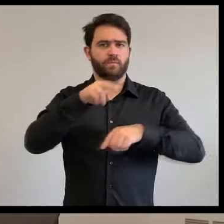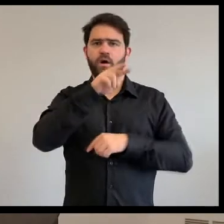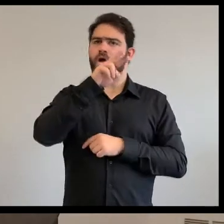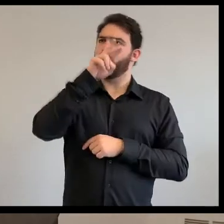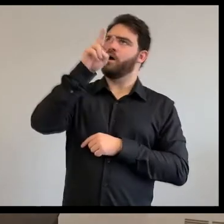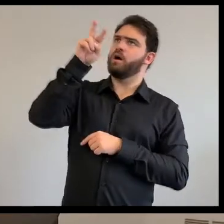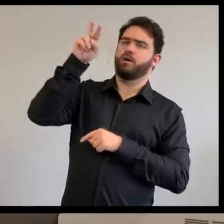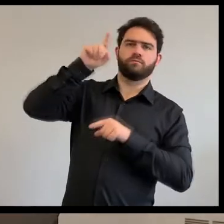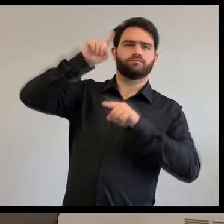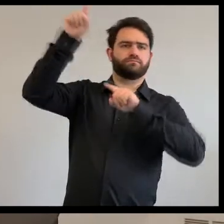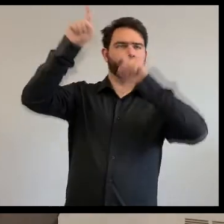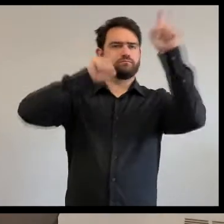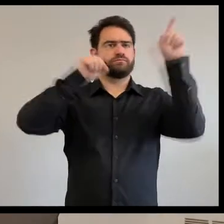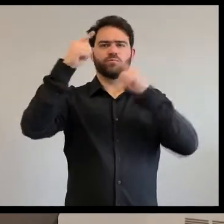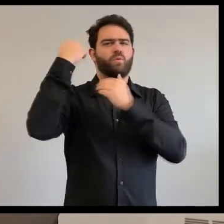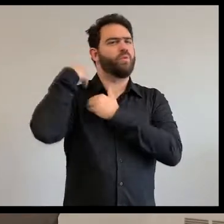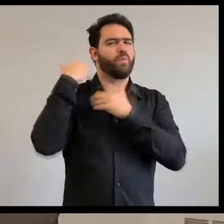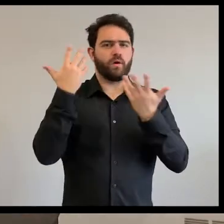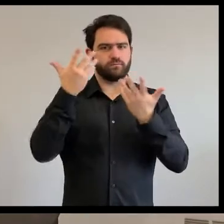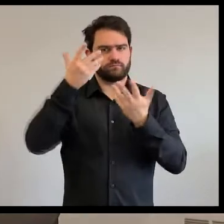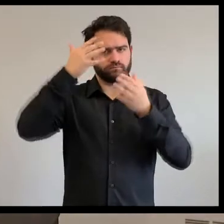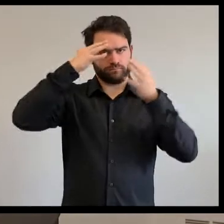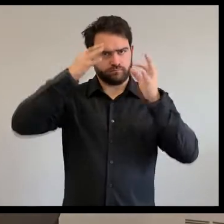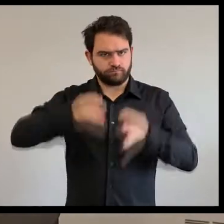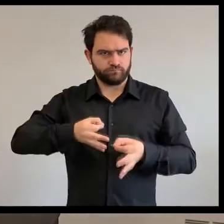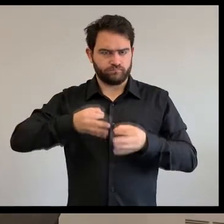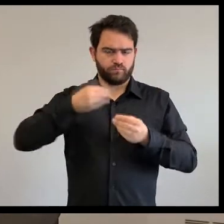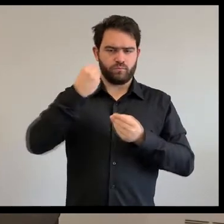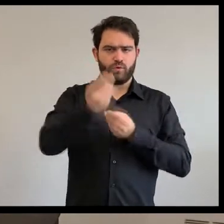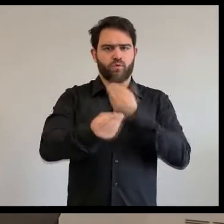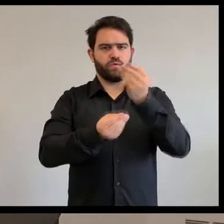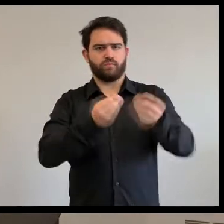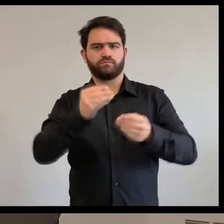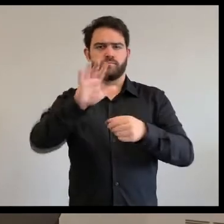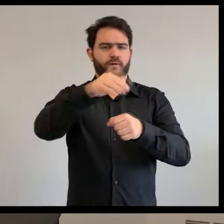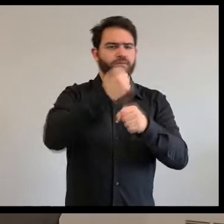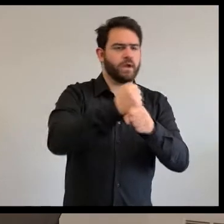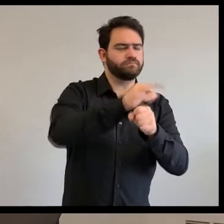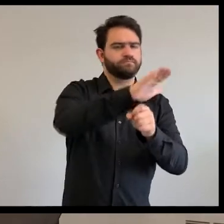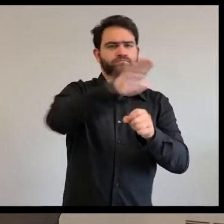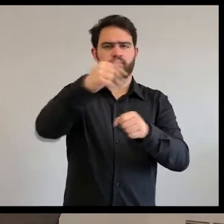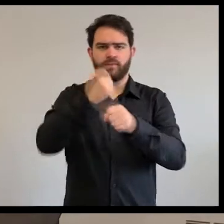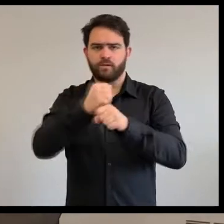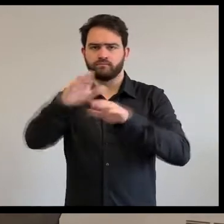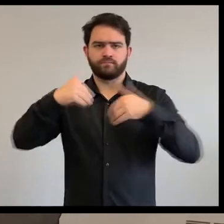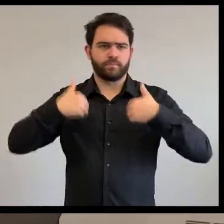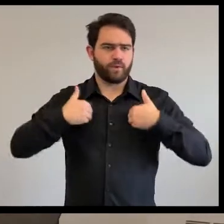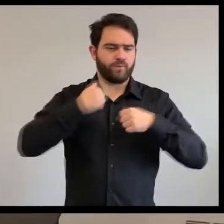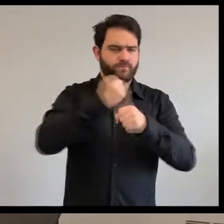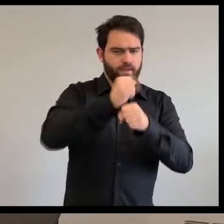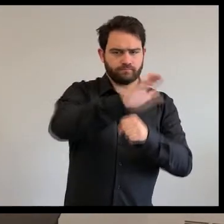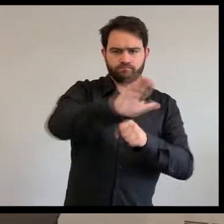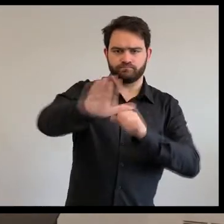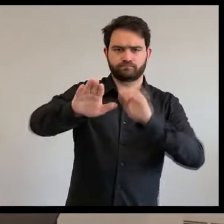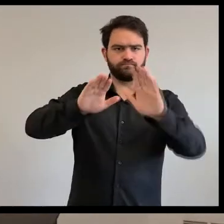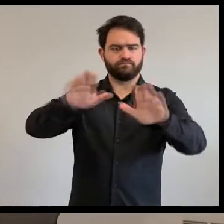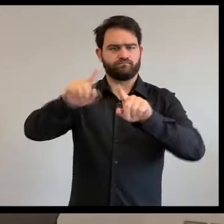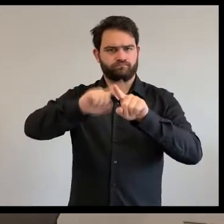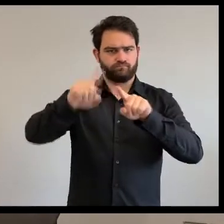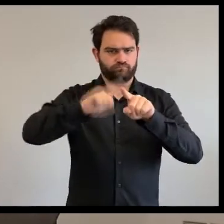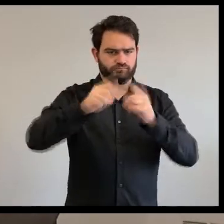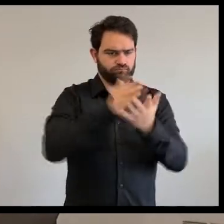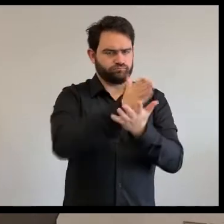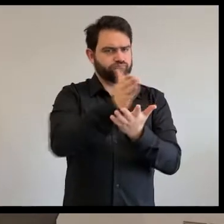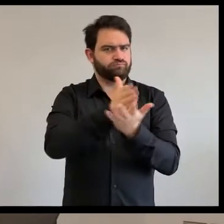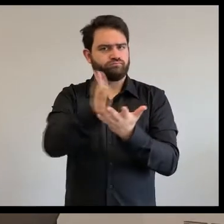chacun une fonction. Mais il s'avait oublié quelqu'un pour amener les pensées d'un